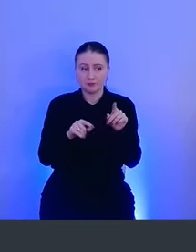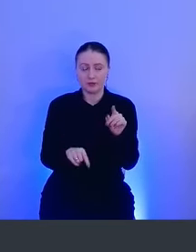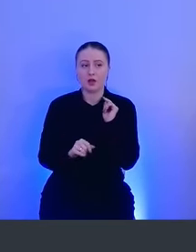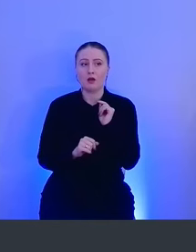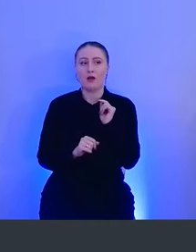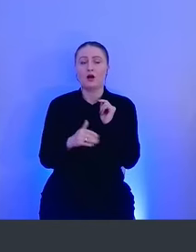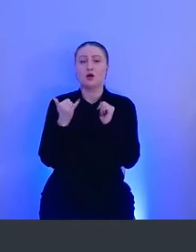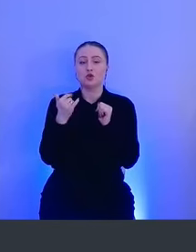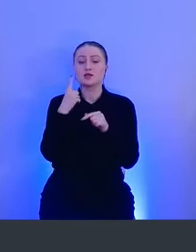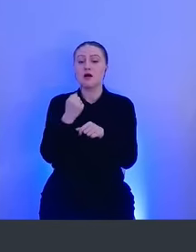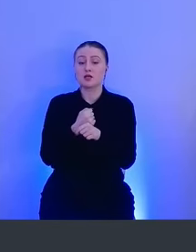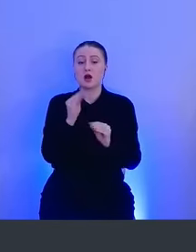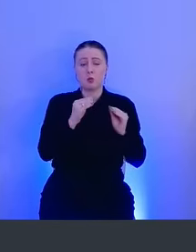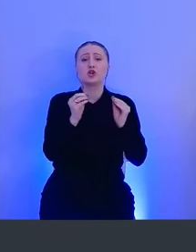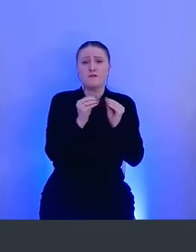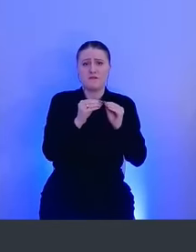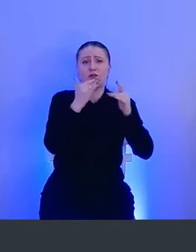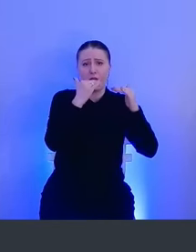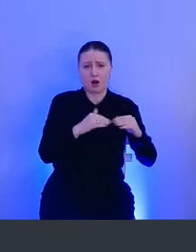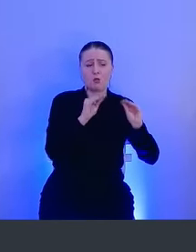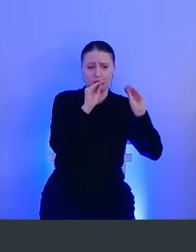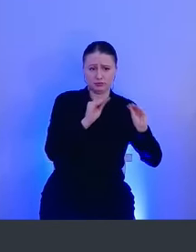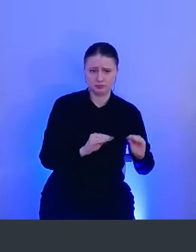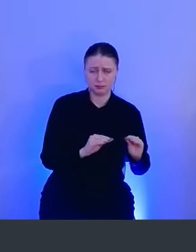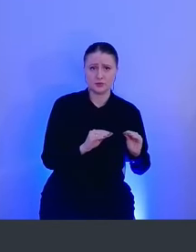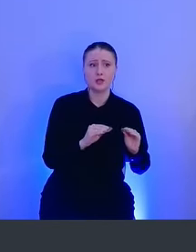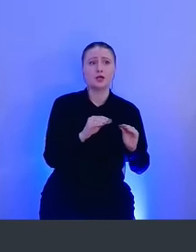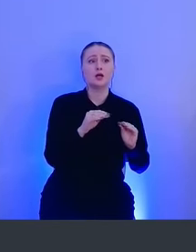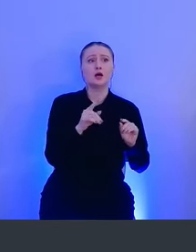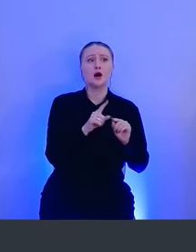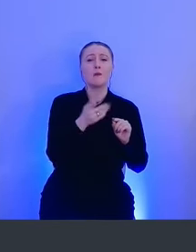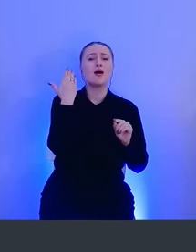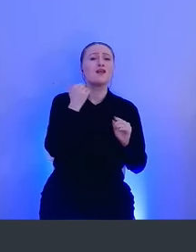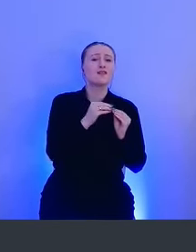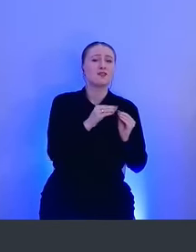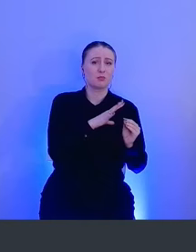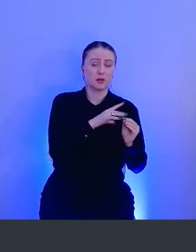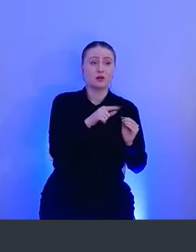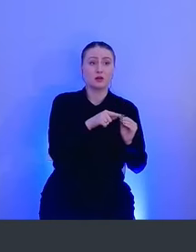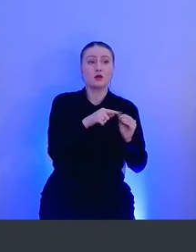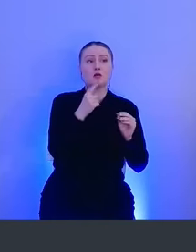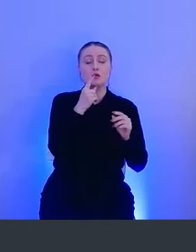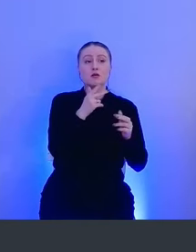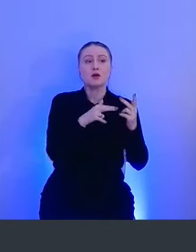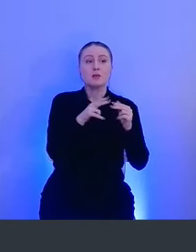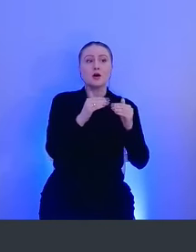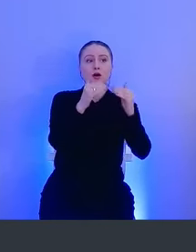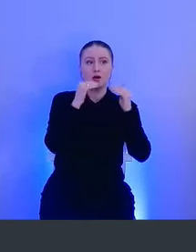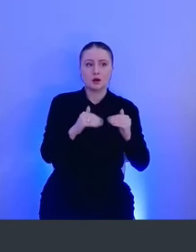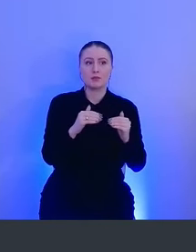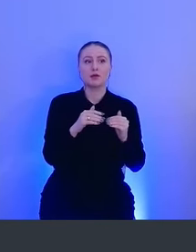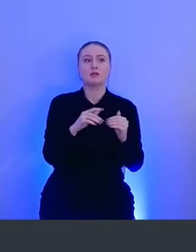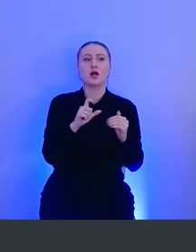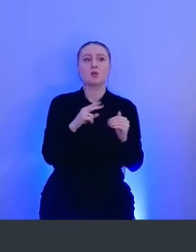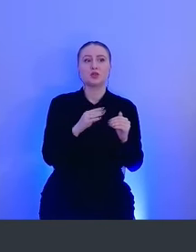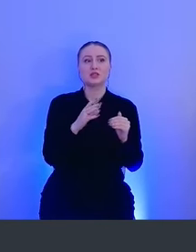теперь разработчик пишет точно так же system extension, как ранее kernel extension, который обращается с помощью endpoint security framework,